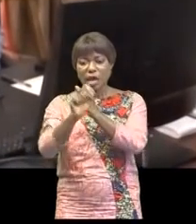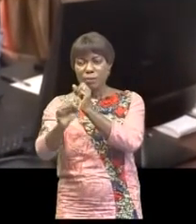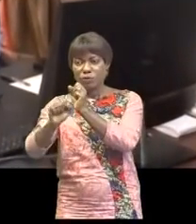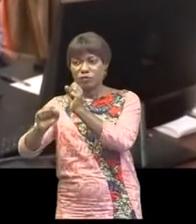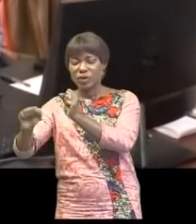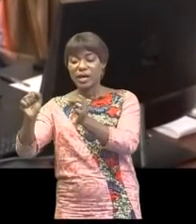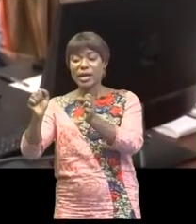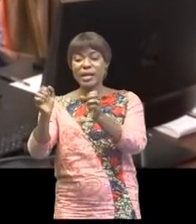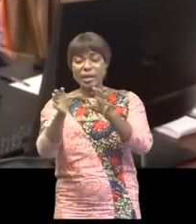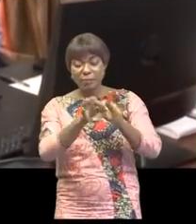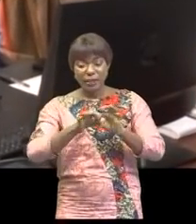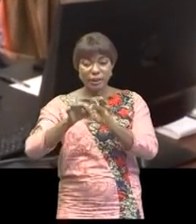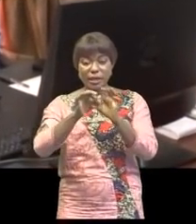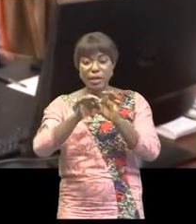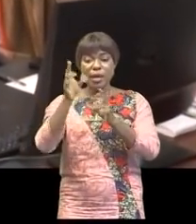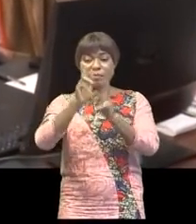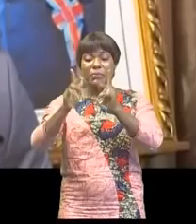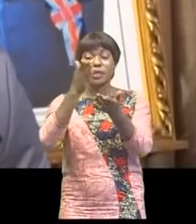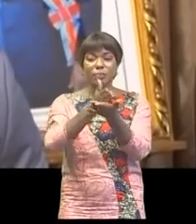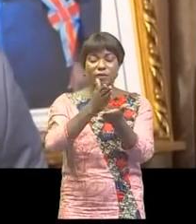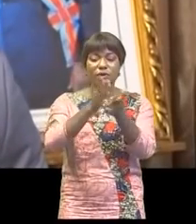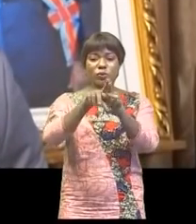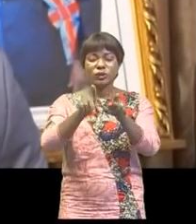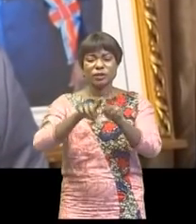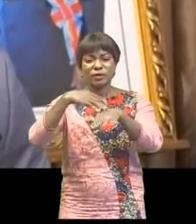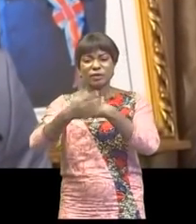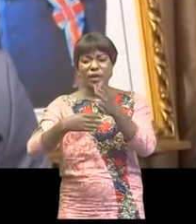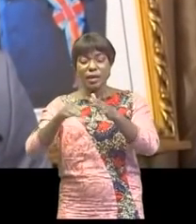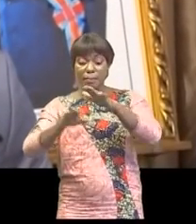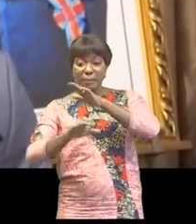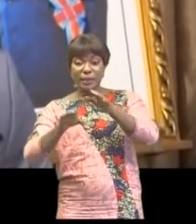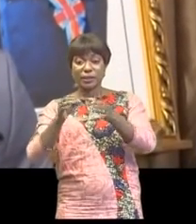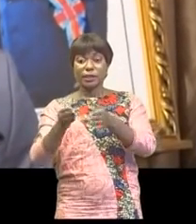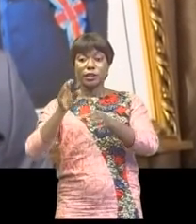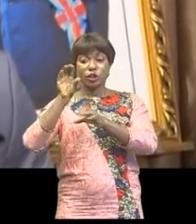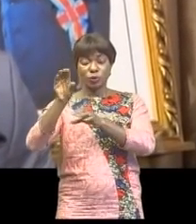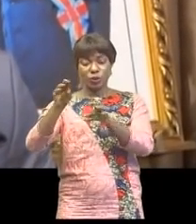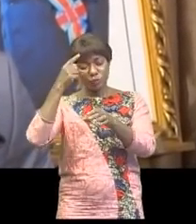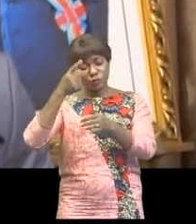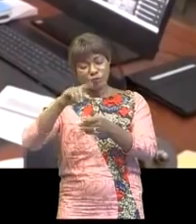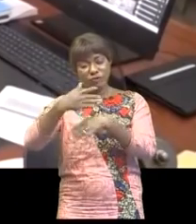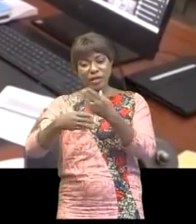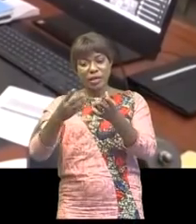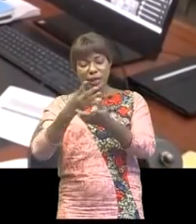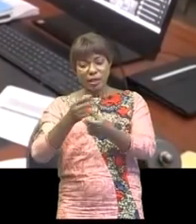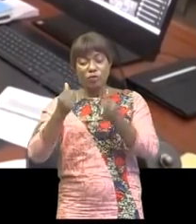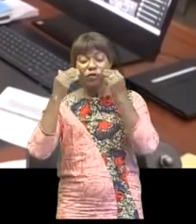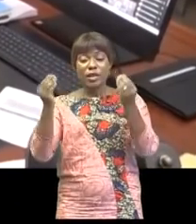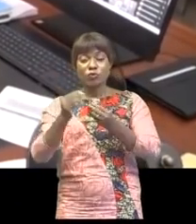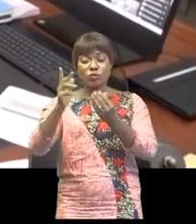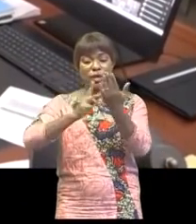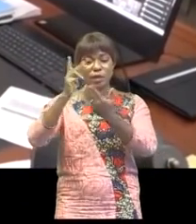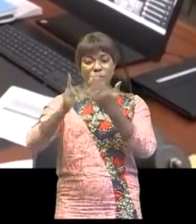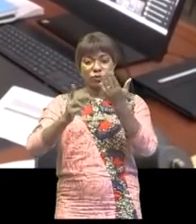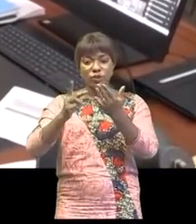partenariat public-privé et à constituer une base de données de projet de partenariat public-privé éligible. Ces projets de